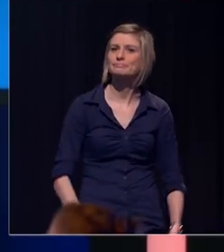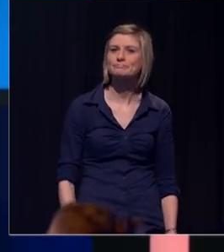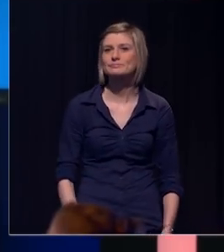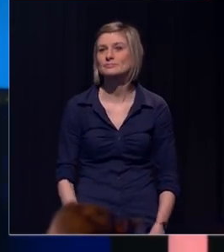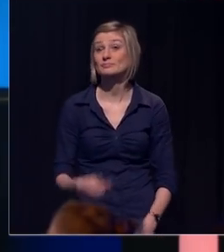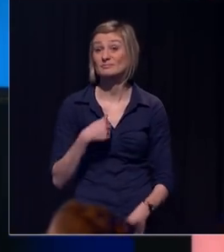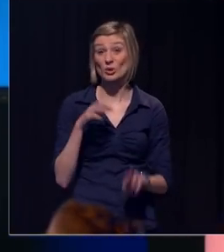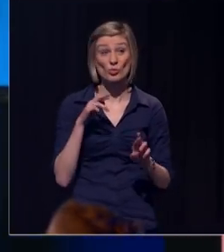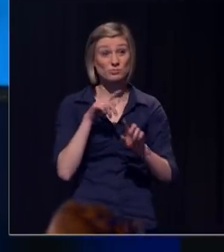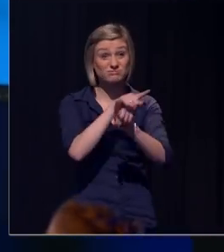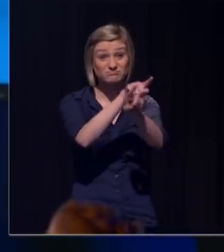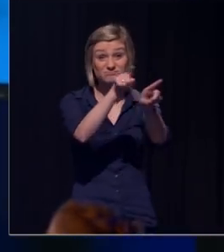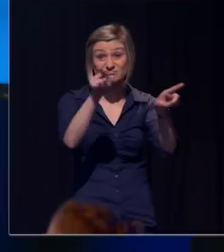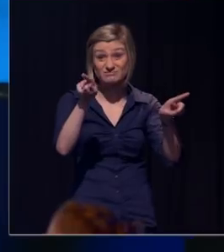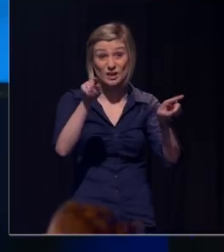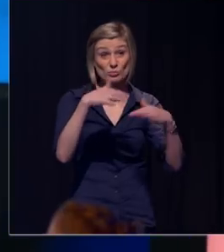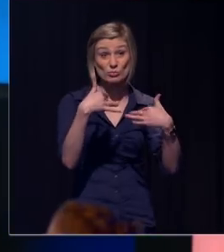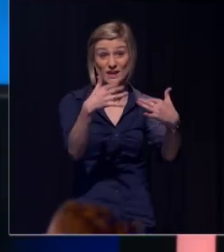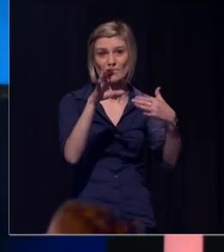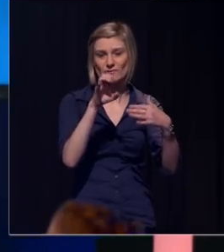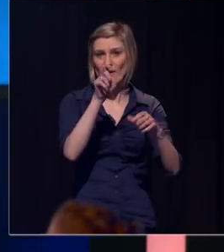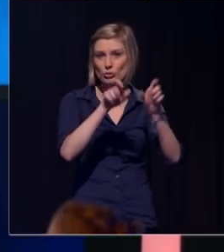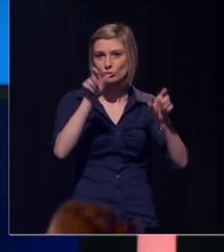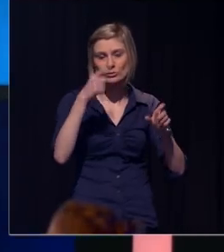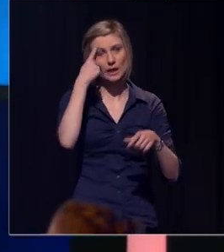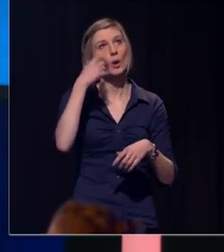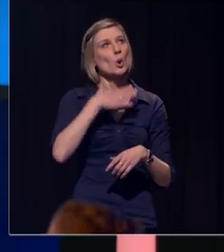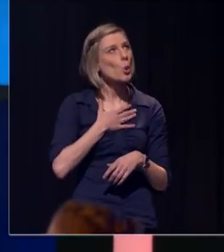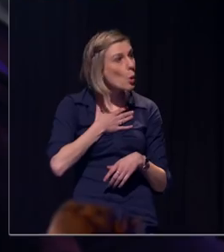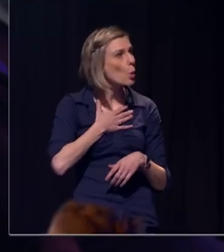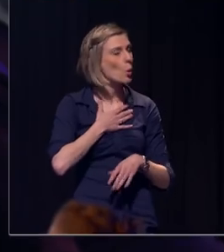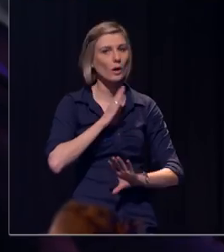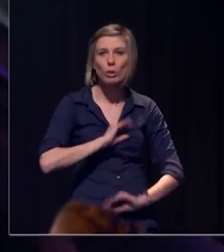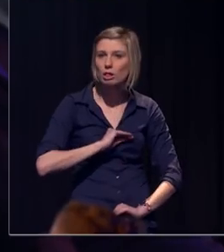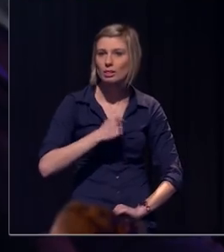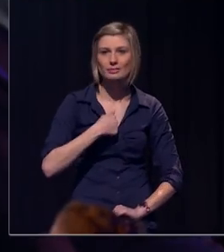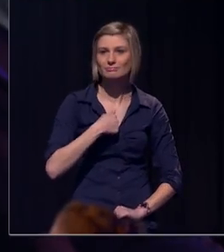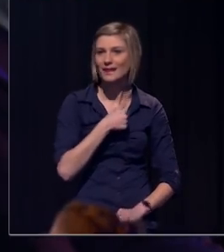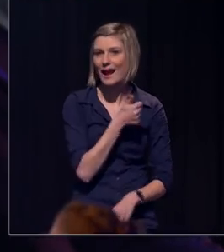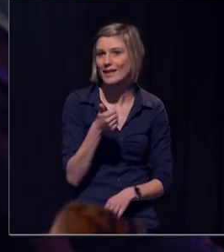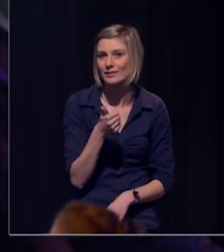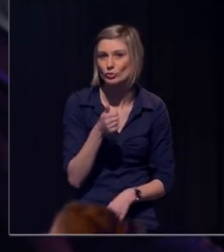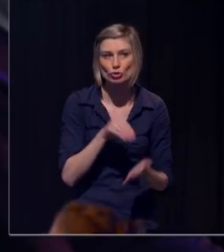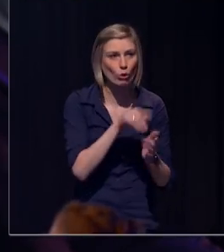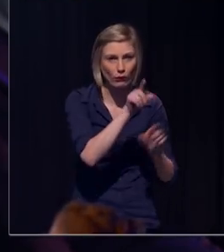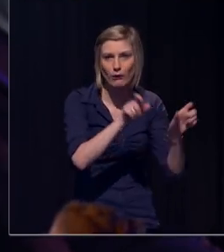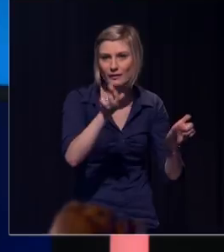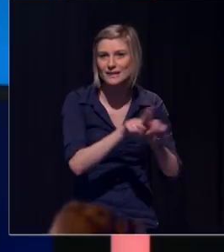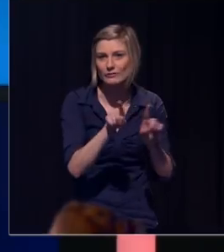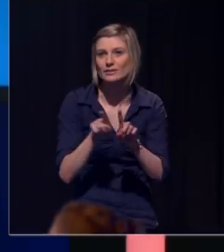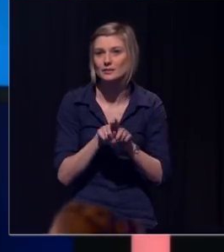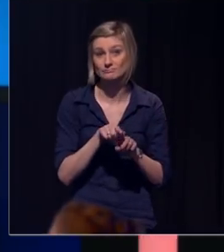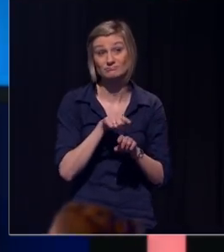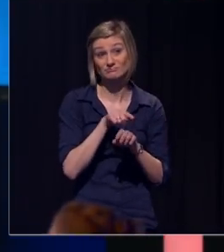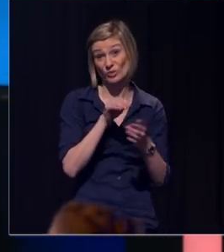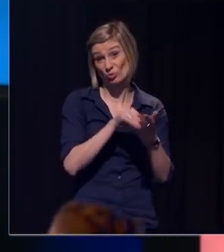ik dat veel mensen in het publiek hier denken, fio, ik ben niet alleen. En inderdaad, u bent niet alleen. Want het gaat